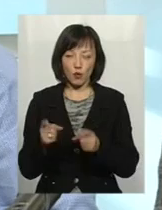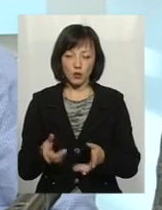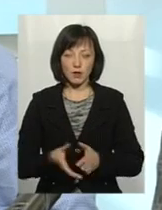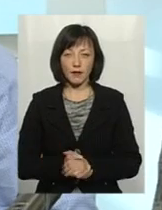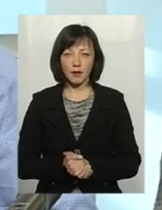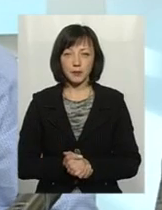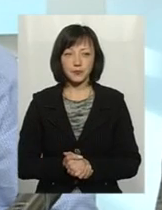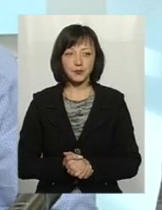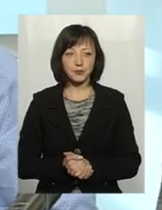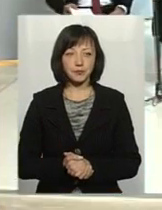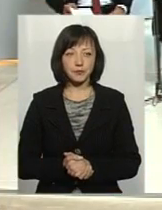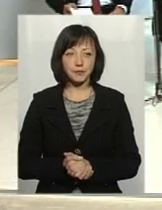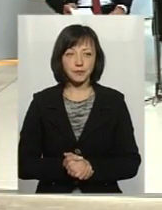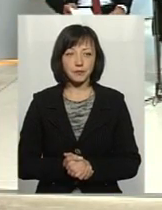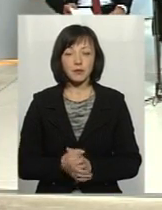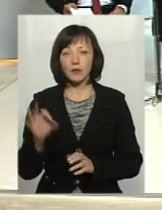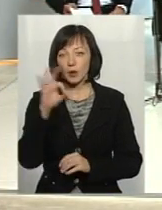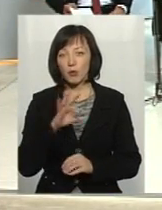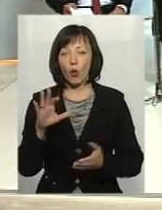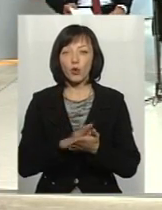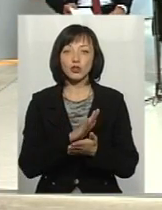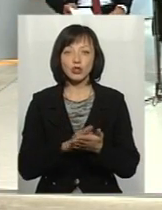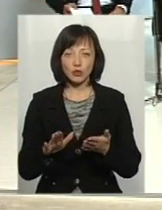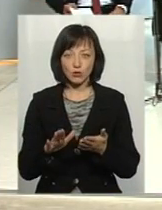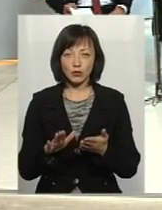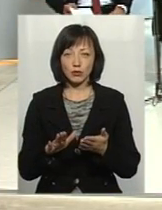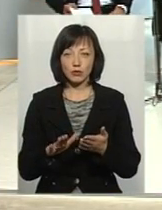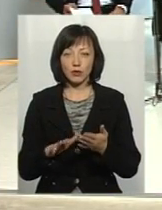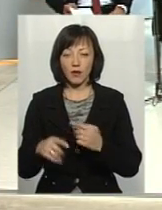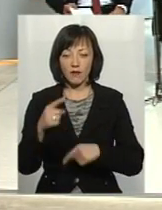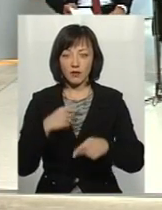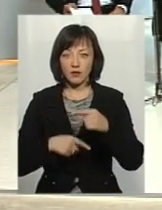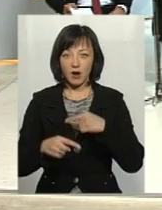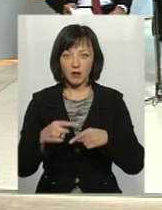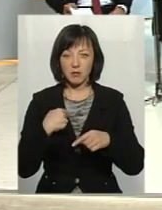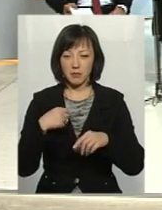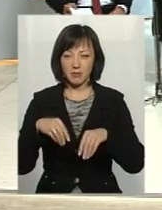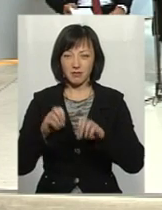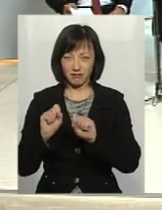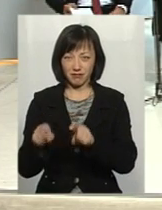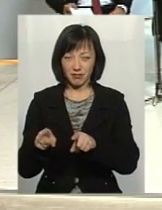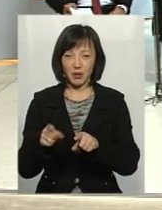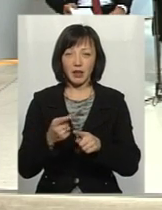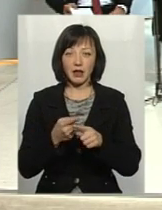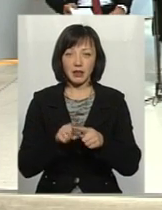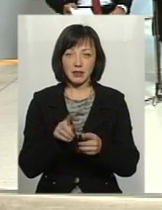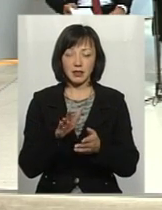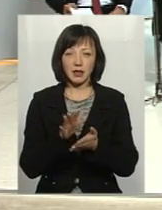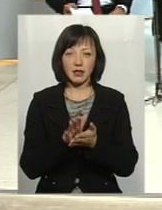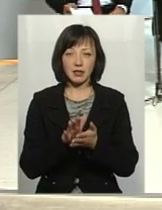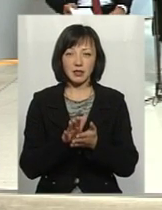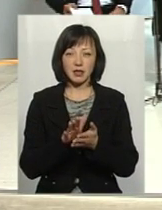выбросів. В часті очистки возвратних вод, які ми водою сливаємо,